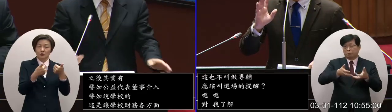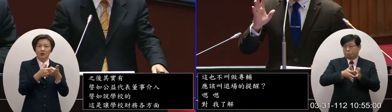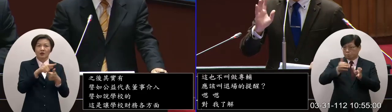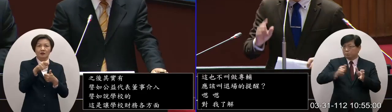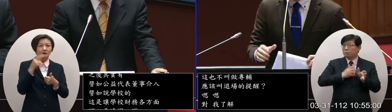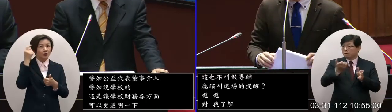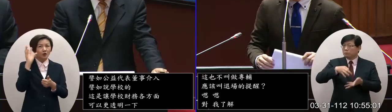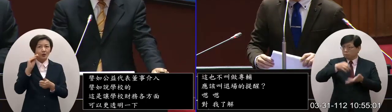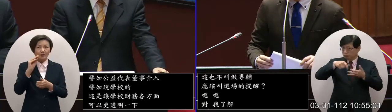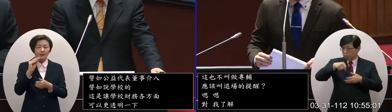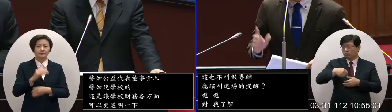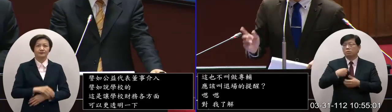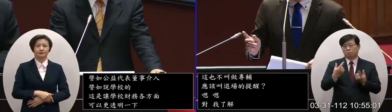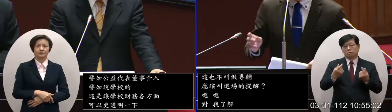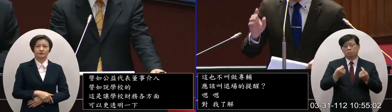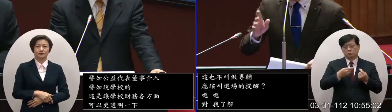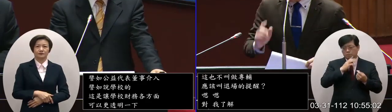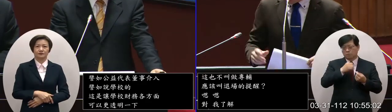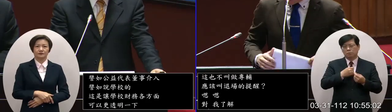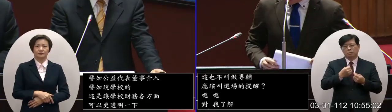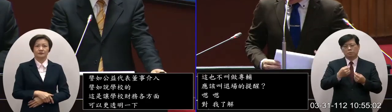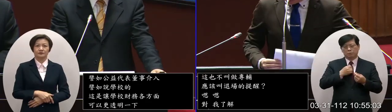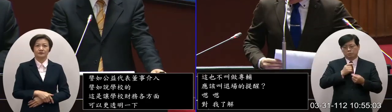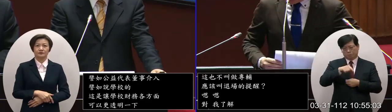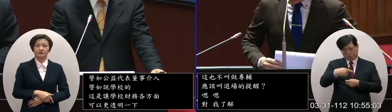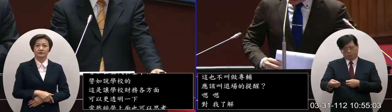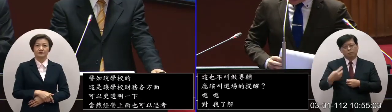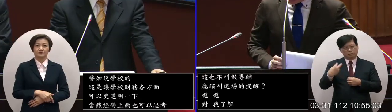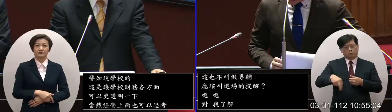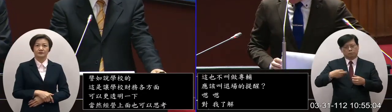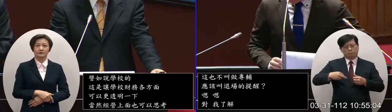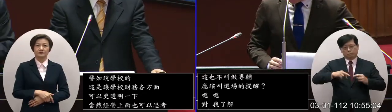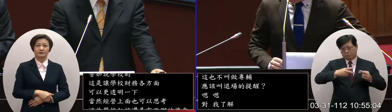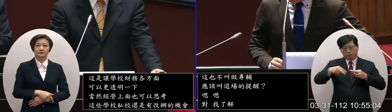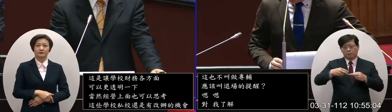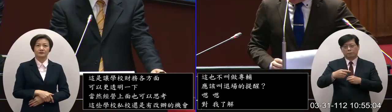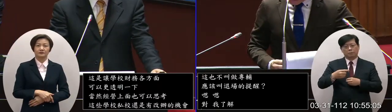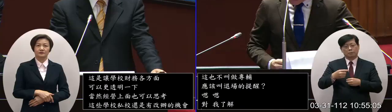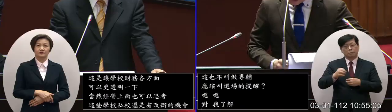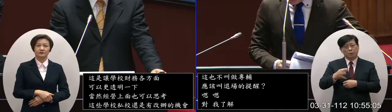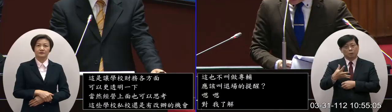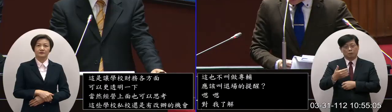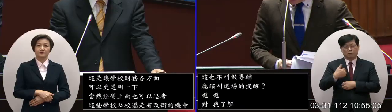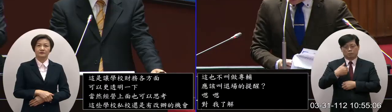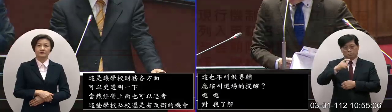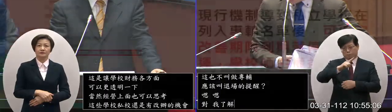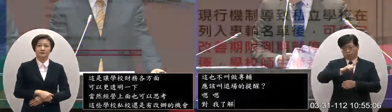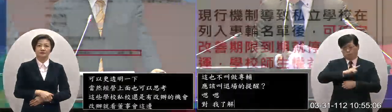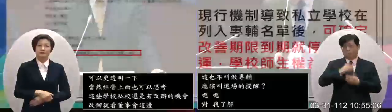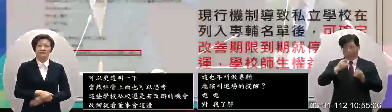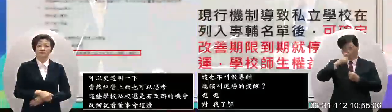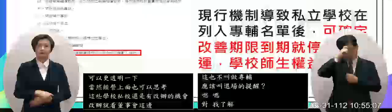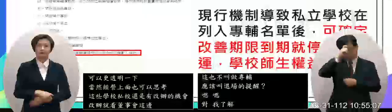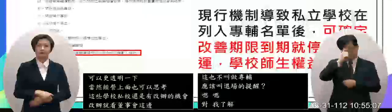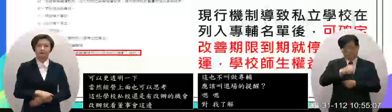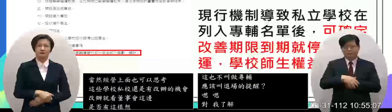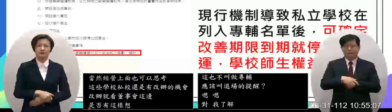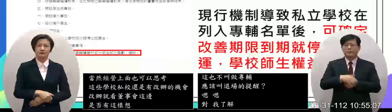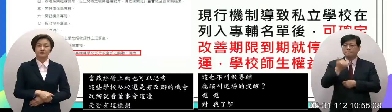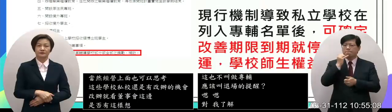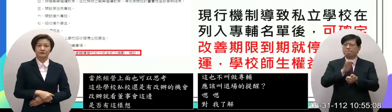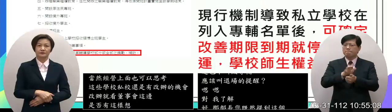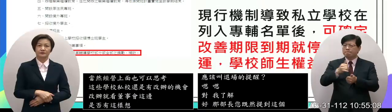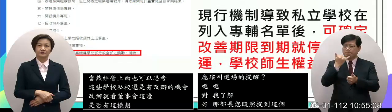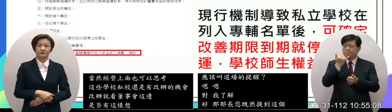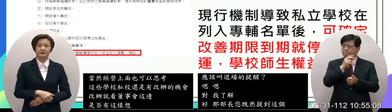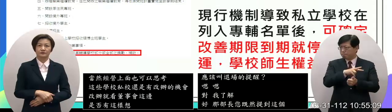長您既然提到這個我們當然建設心理還是往下走因為是必須這樣講我們當然是希望能夠至少讓它